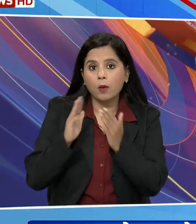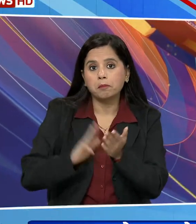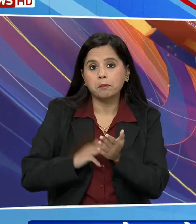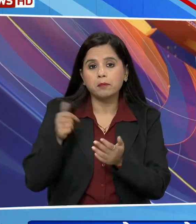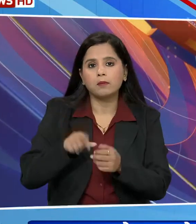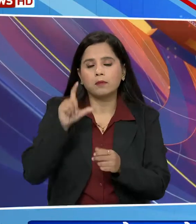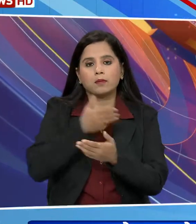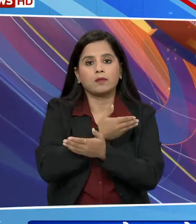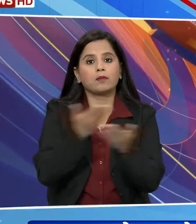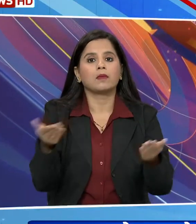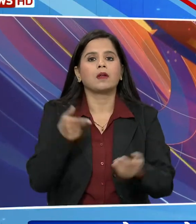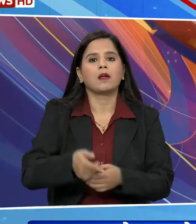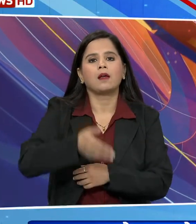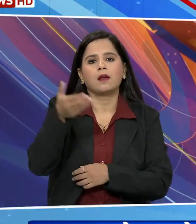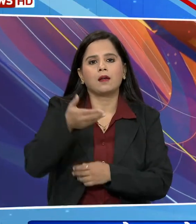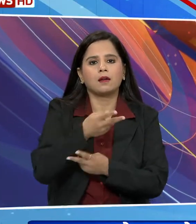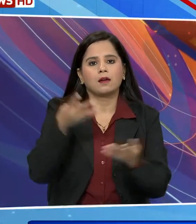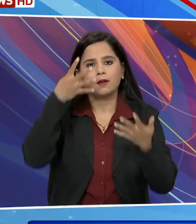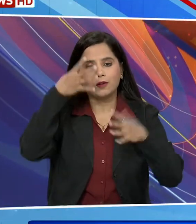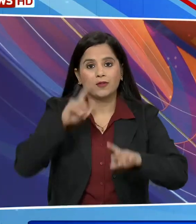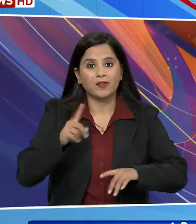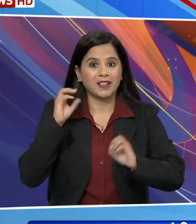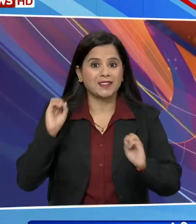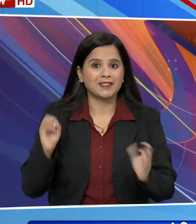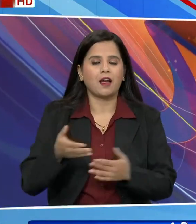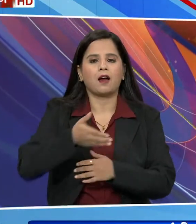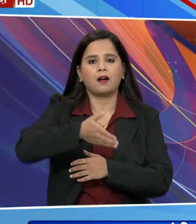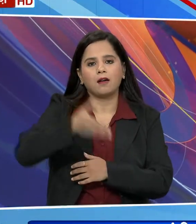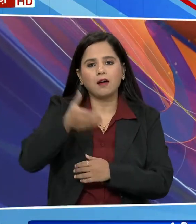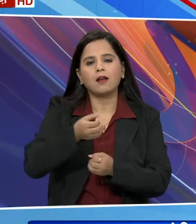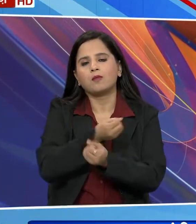देश्वासियों को तिवार की शुरुआत में शुब काम नाए भी दी